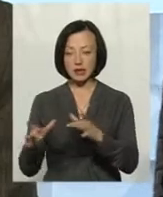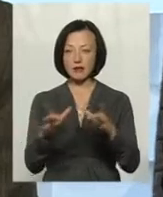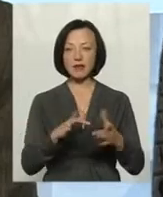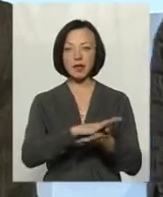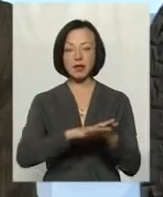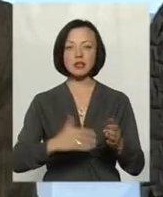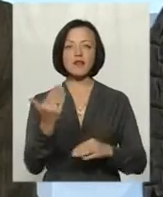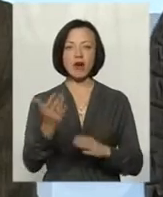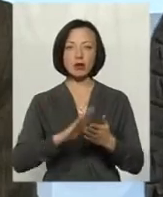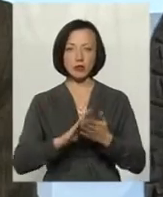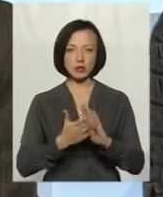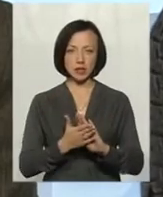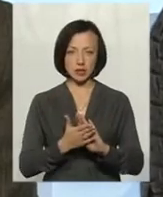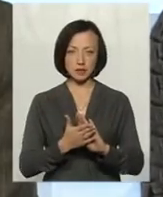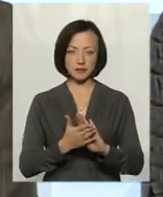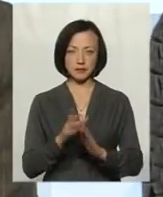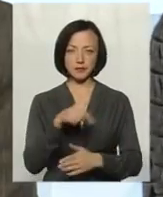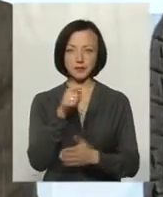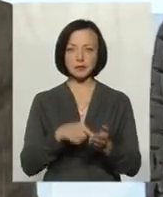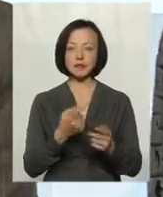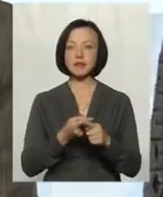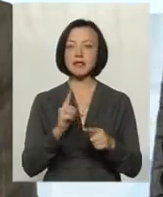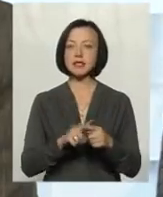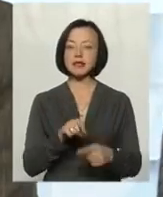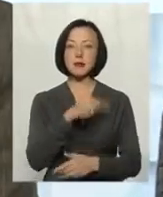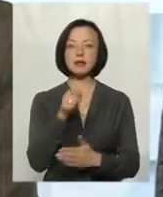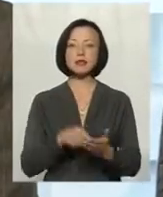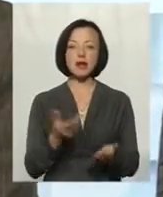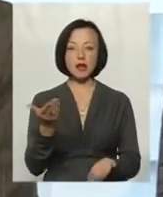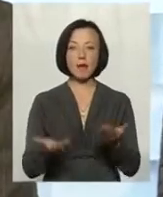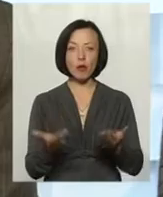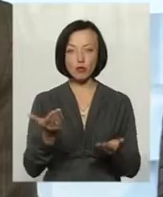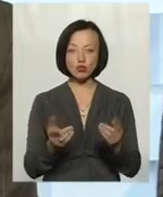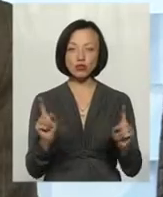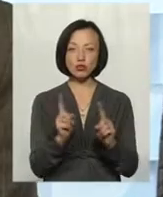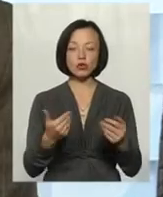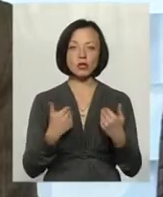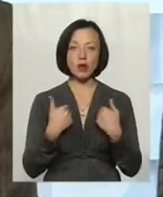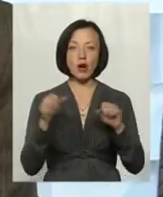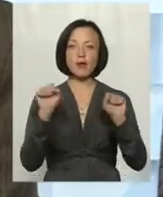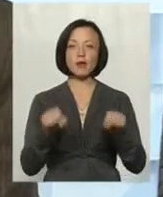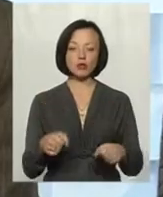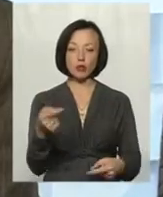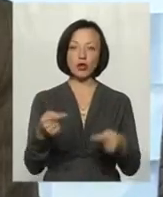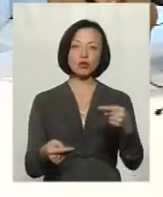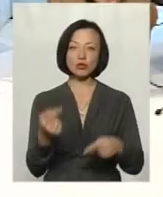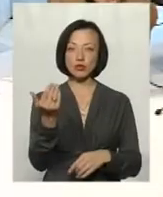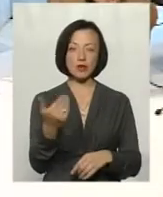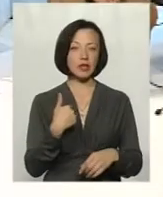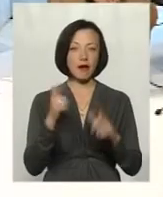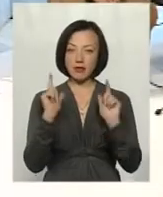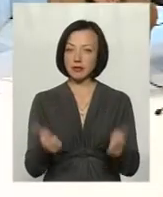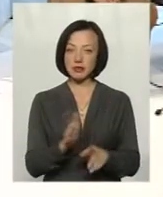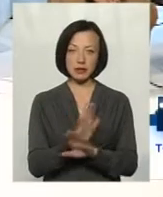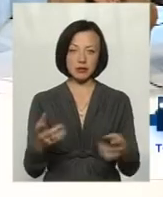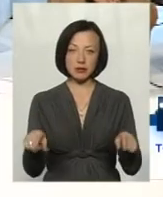Ваша позиція як еколога? Це питання, я, мабуть, тут можу подискутувати, тому що я не згідний